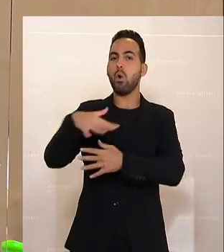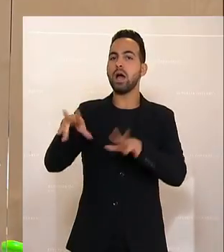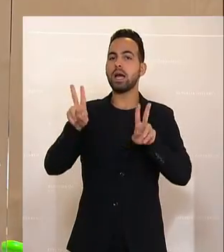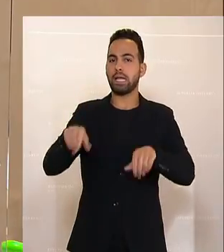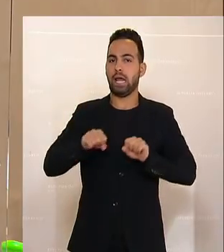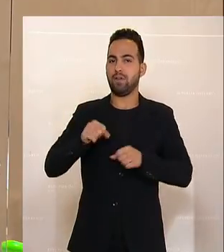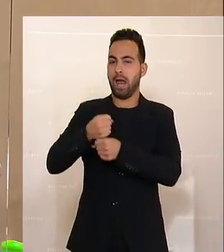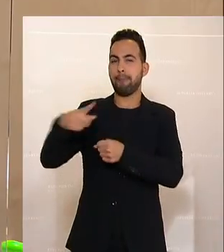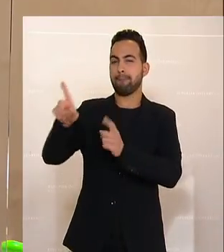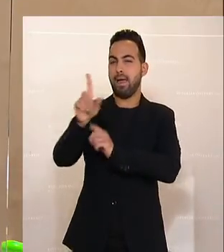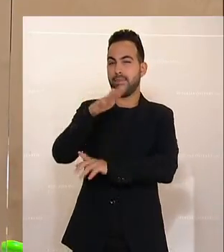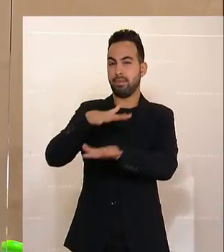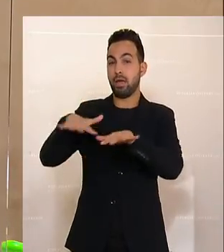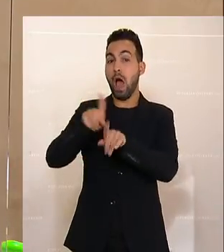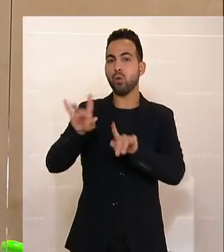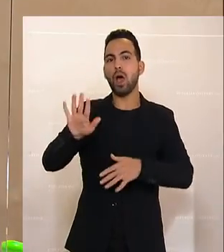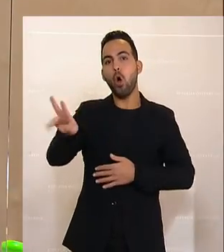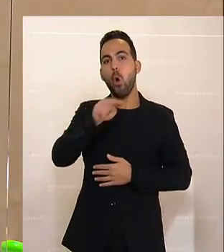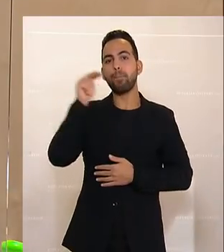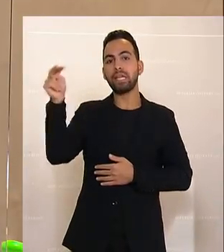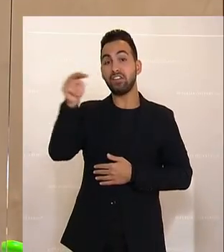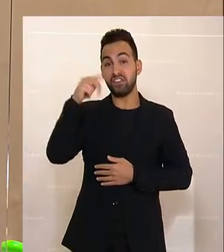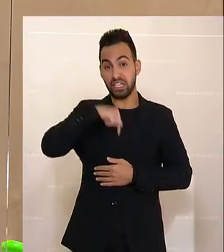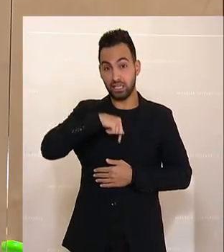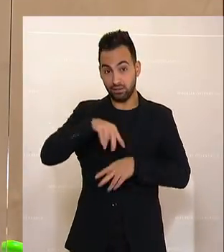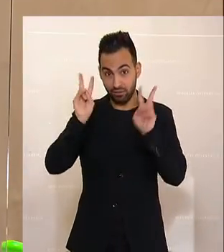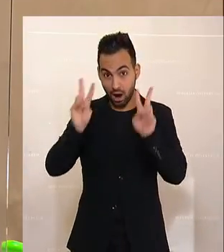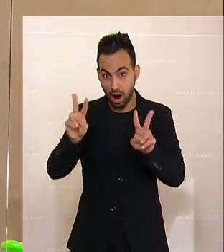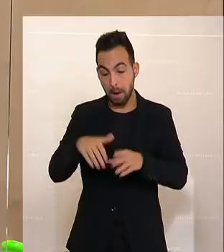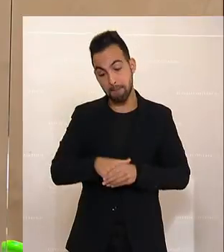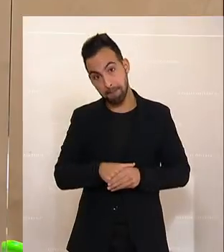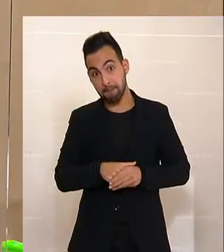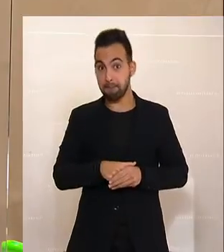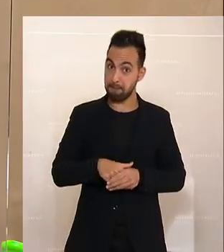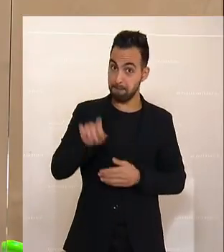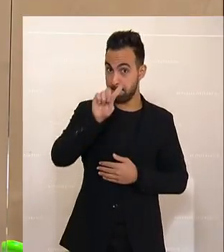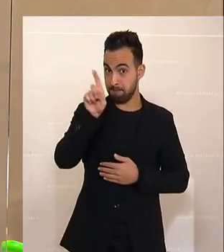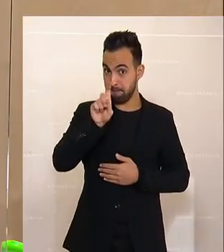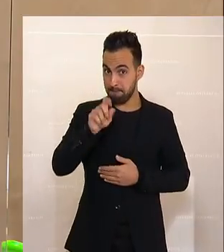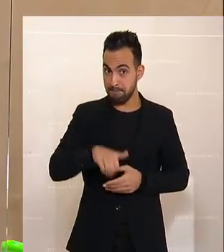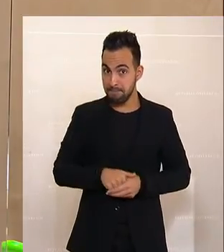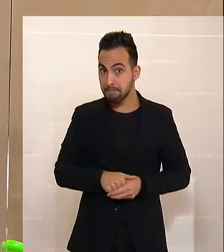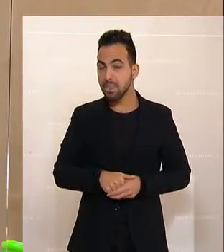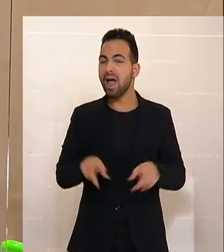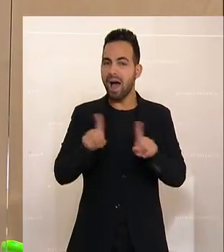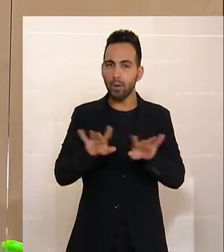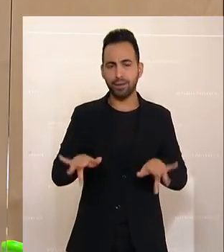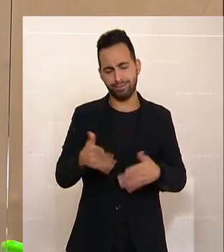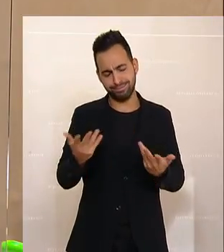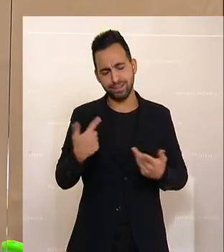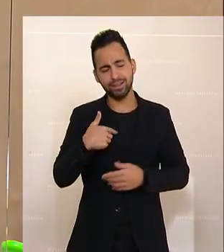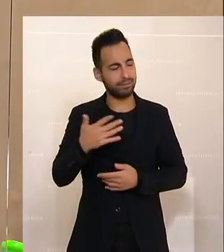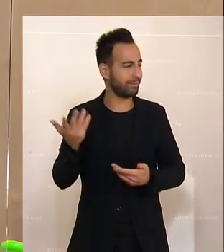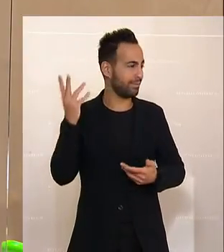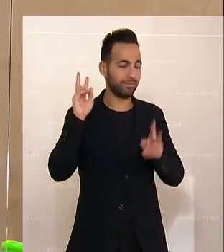könnten wohl berechtigte Zweifel an der Objektivität entstehen. Befremdlich ist aber auch, und ich weiß wirklich schon